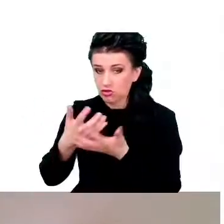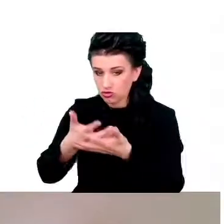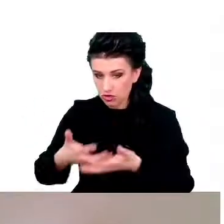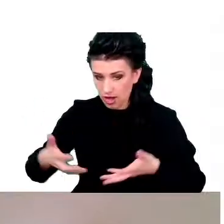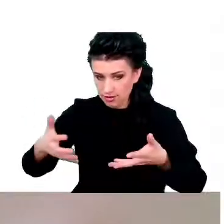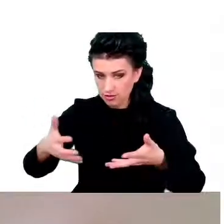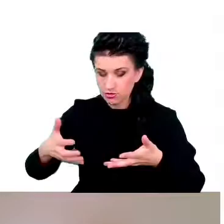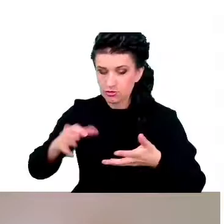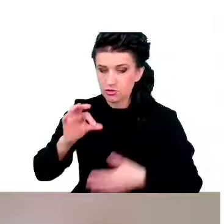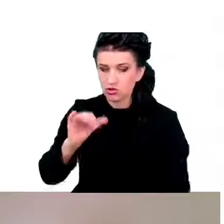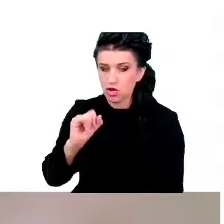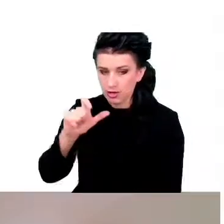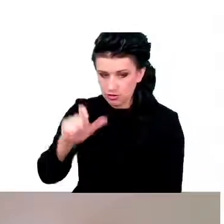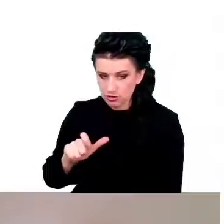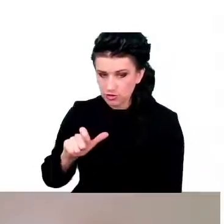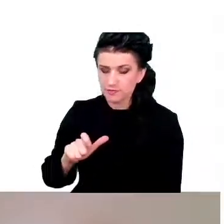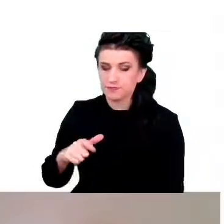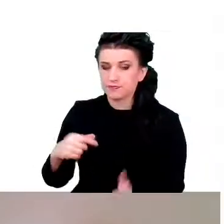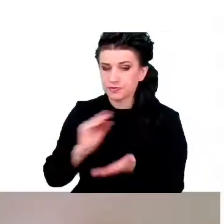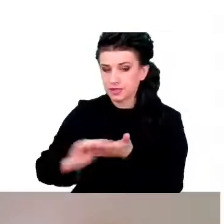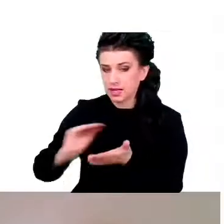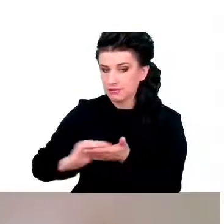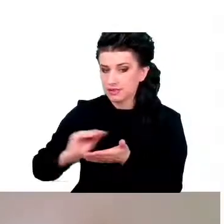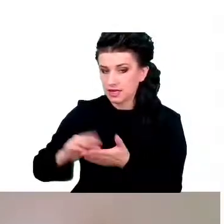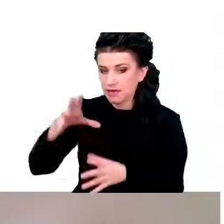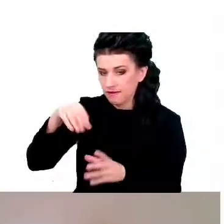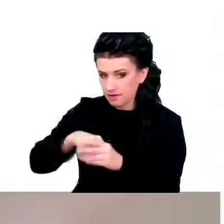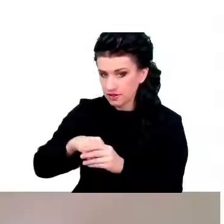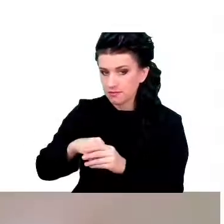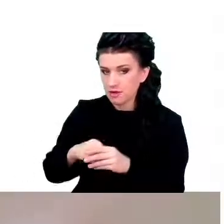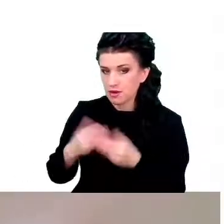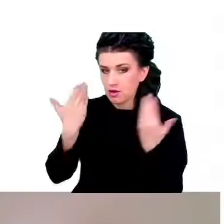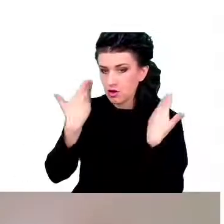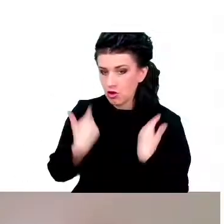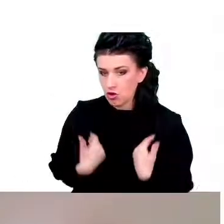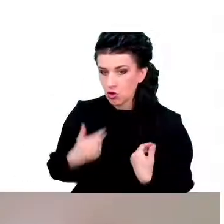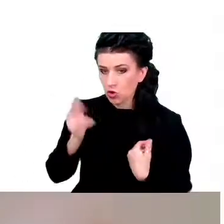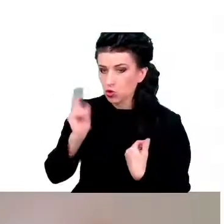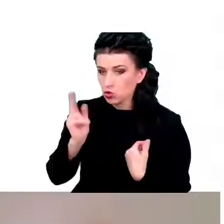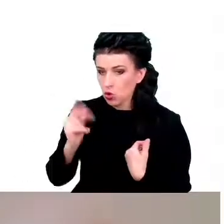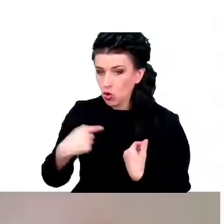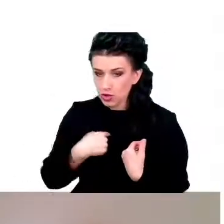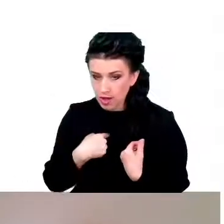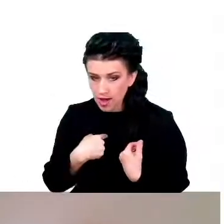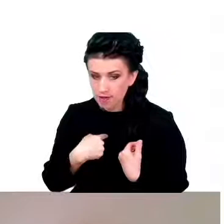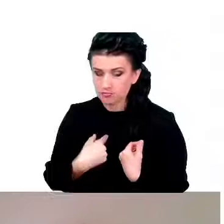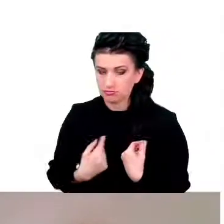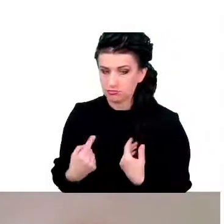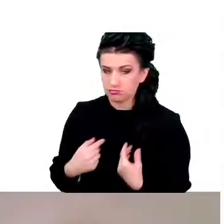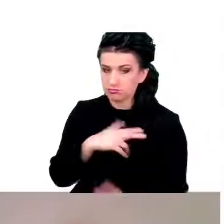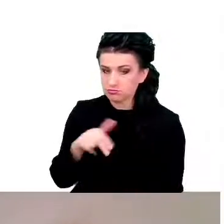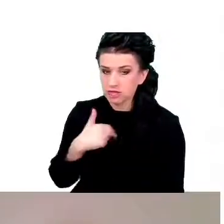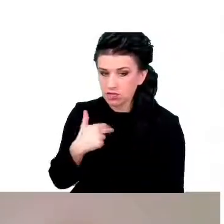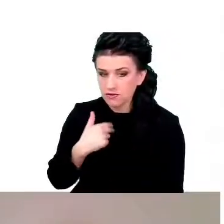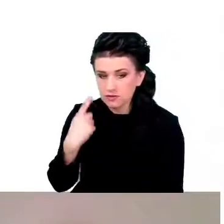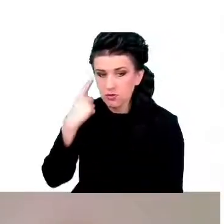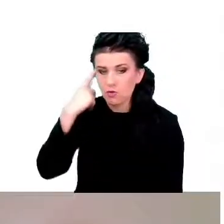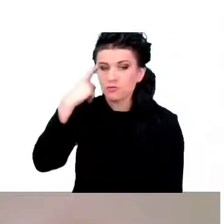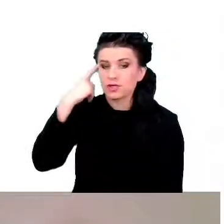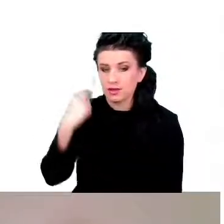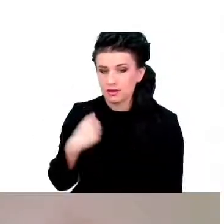w niej zapisana, zapisane jest to, kim, czym jesteśmy. Wszystkie informacje, nasze wspomnienia, nasze preferencje,